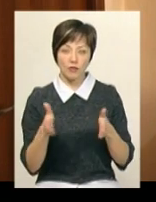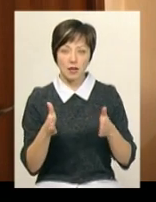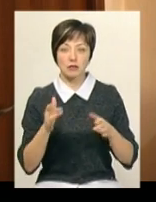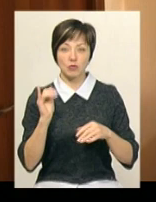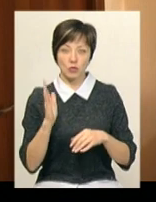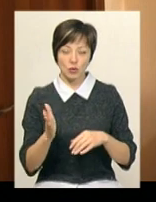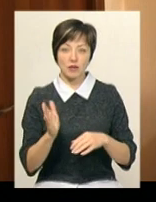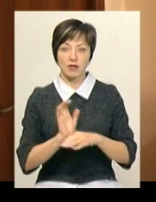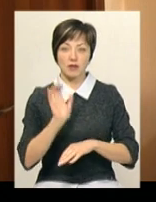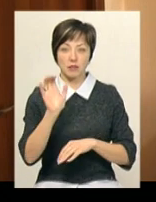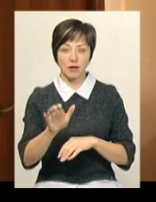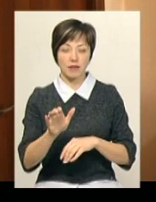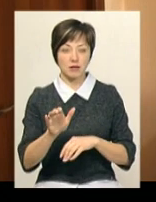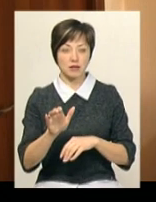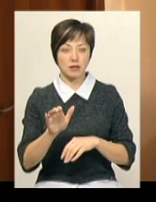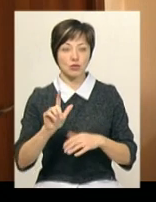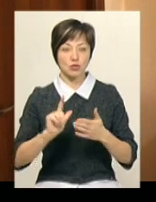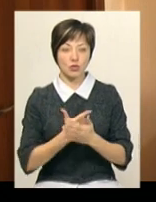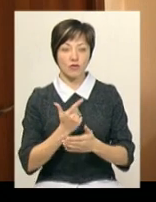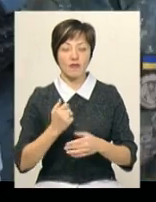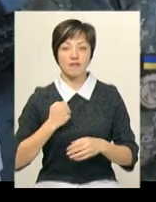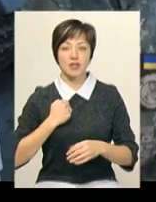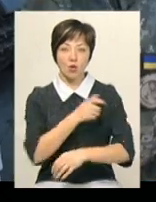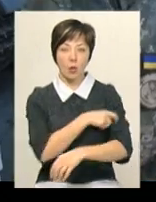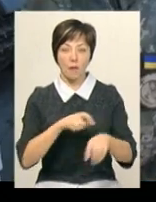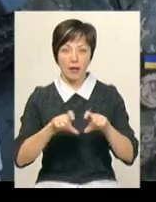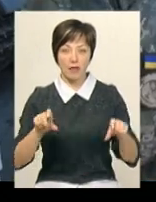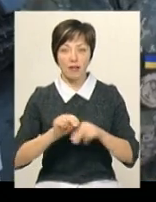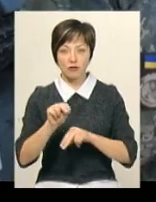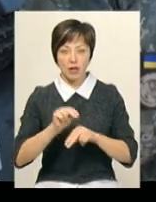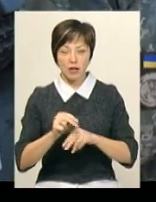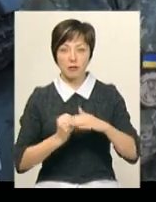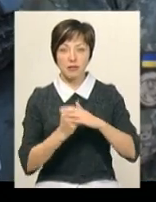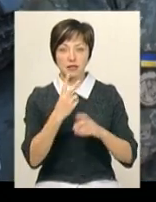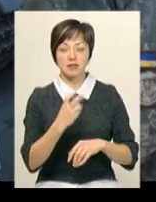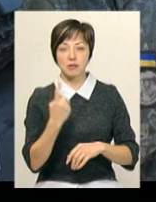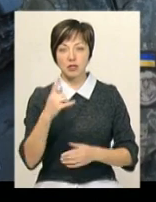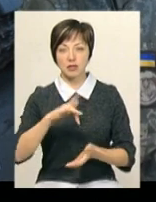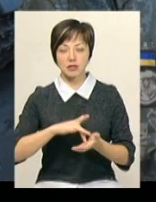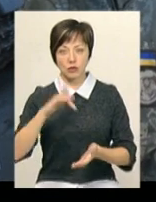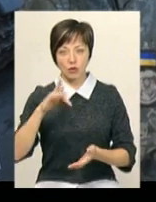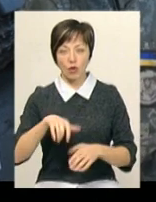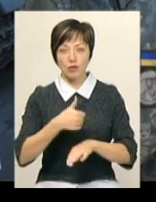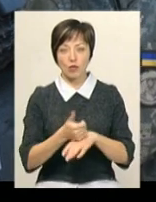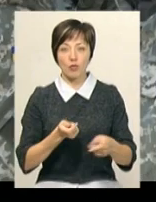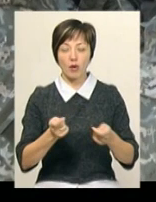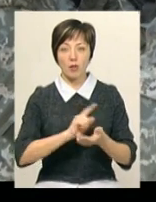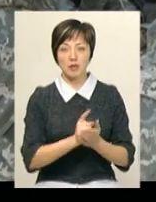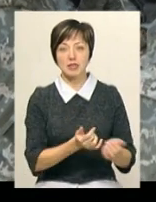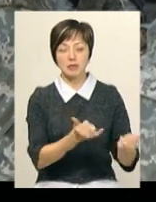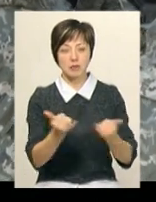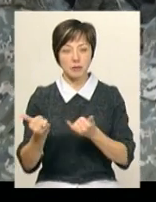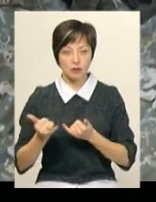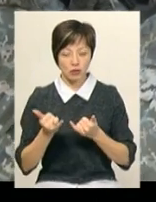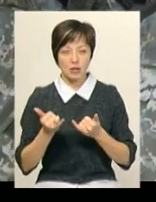і будуть відправлені, знову ж таки, військомати. Навчання на базі 201-го навчального центру головного управління оперативно-забезпечність